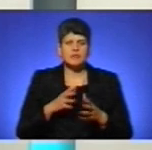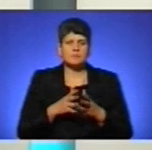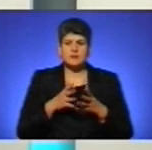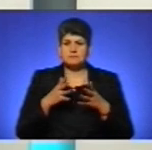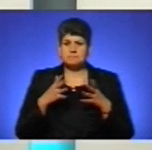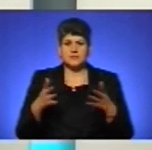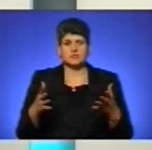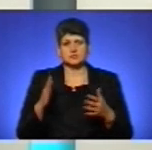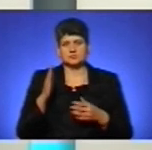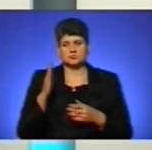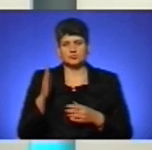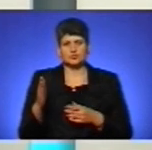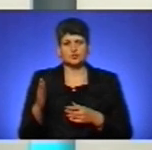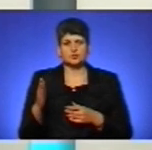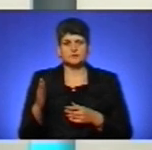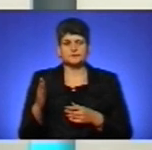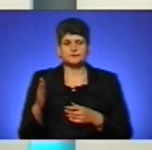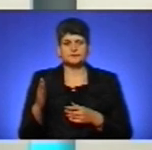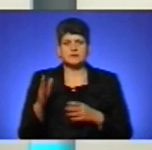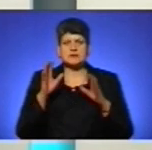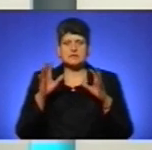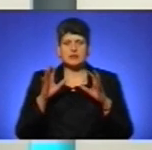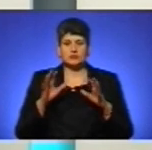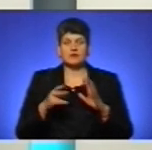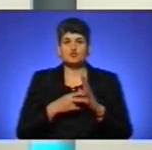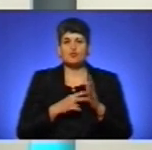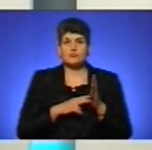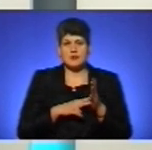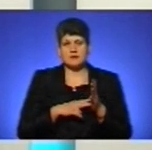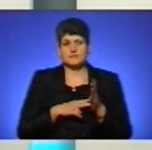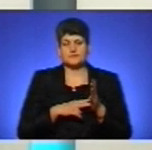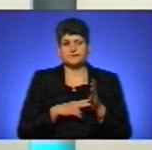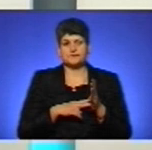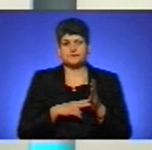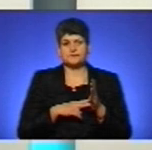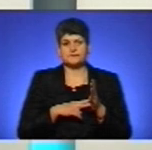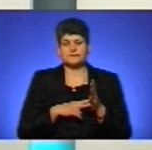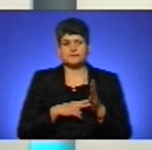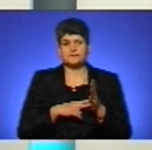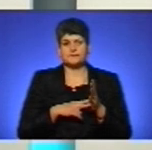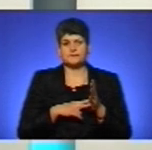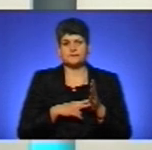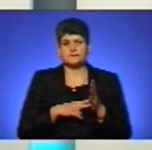в законодавчому плані, скажімо так,